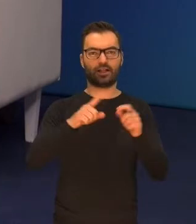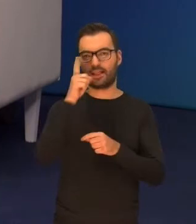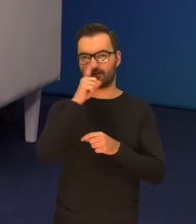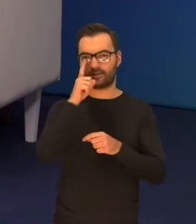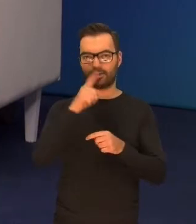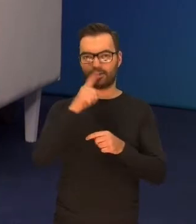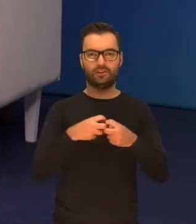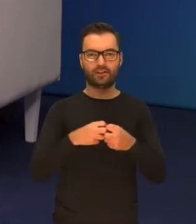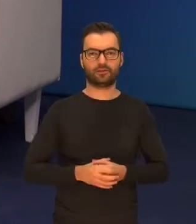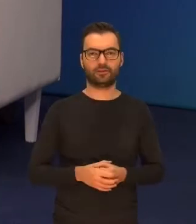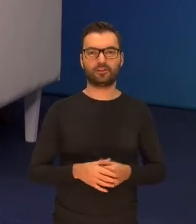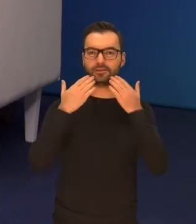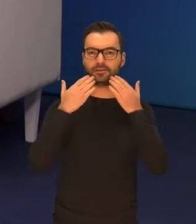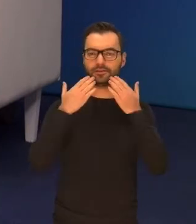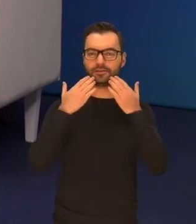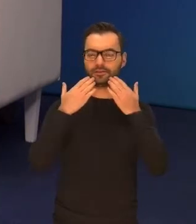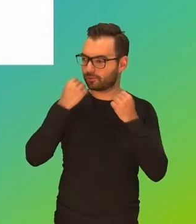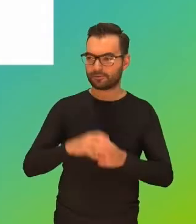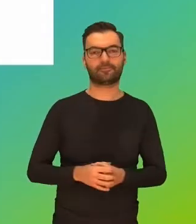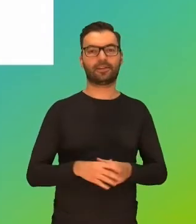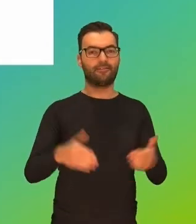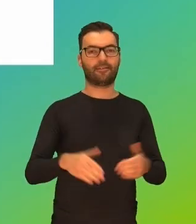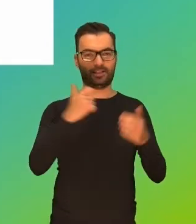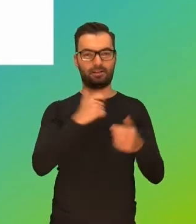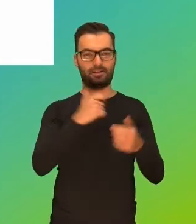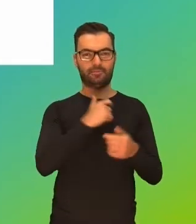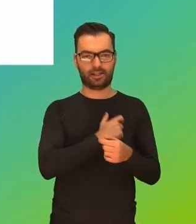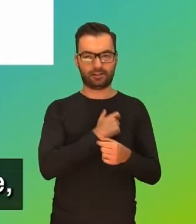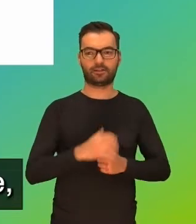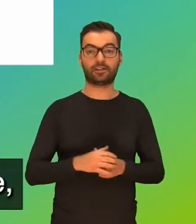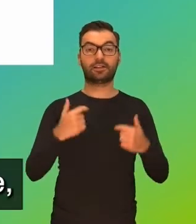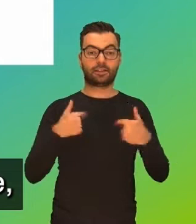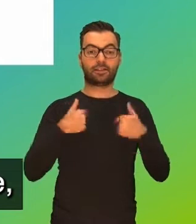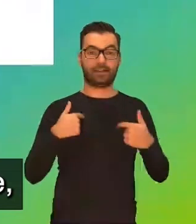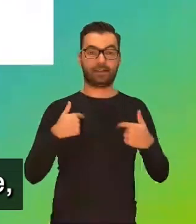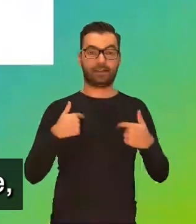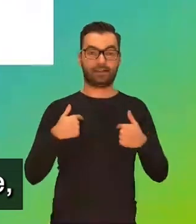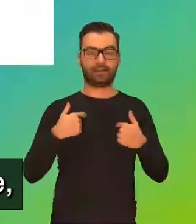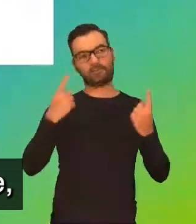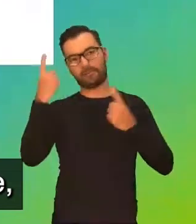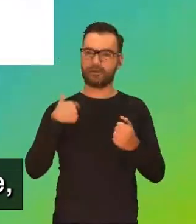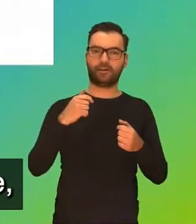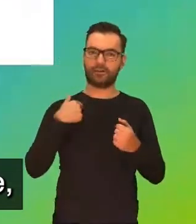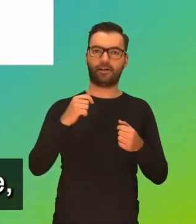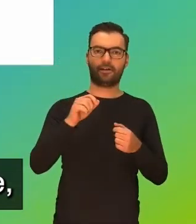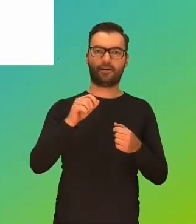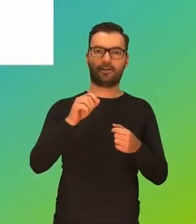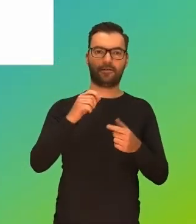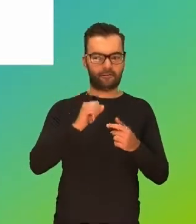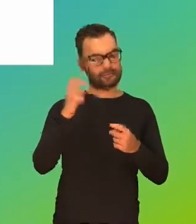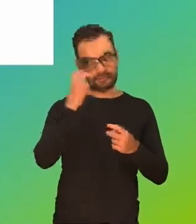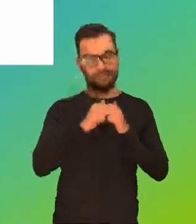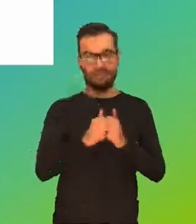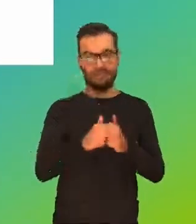w sieci? Zapraszam. Dziękuję bardzo i witam Państwa serdecznie. Ja dzisiaj mam takie, myślę, że bardzo wdzięczne zadanie,